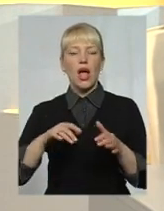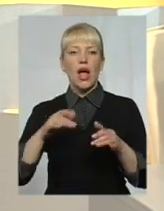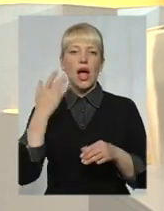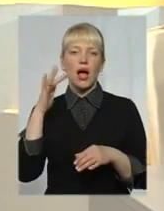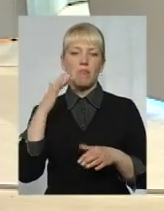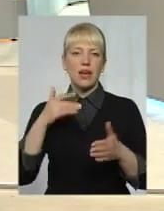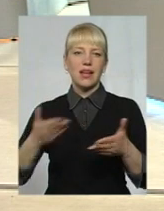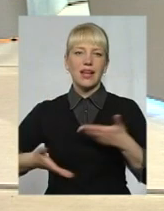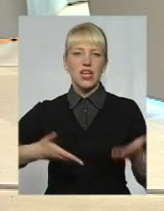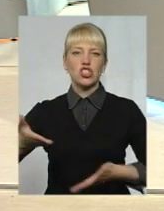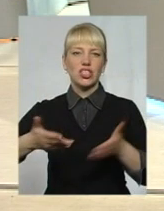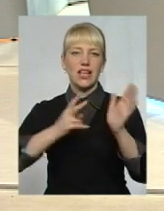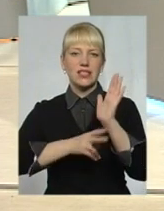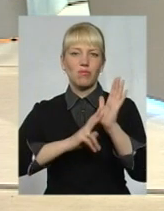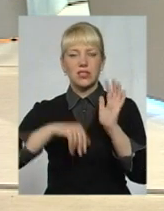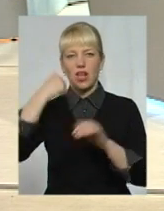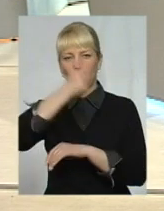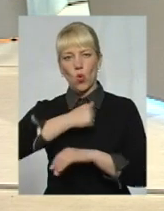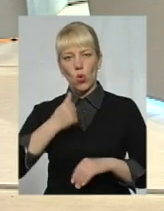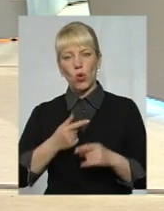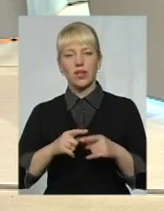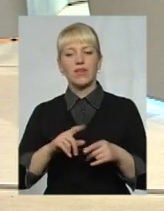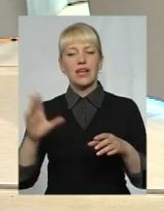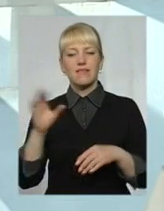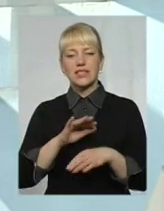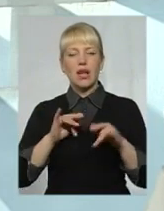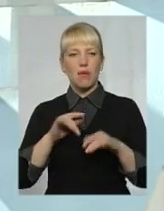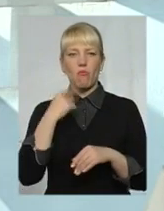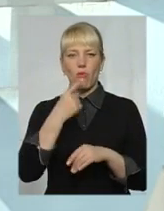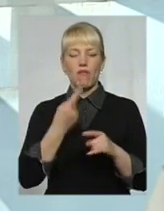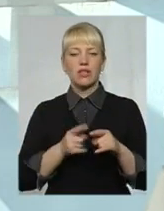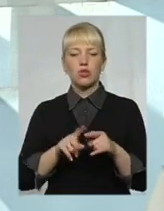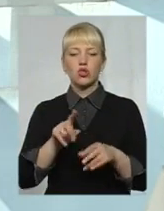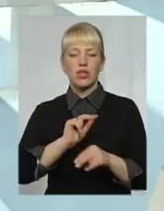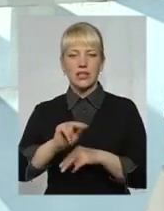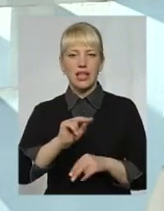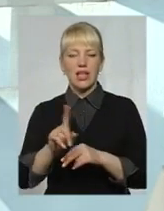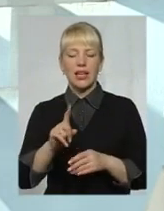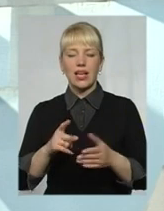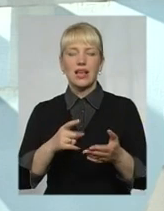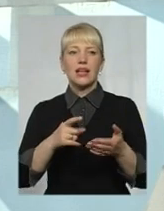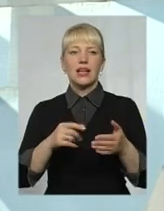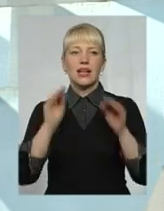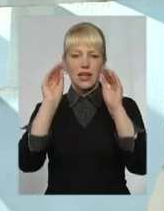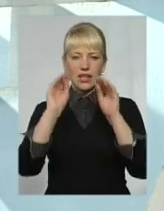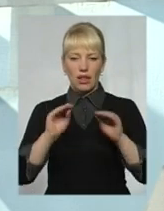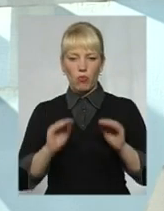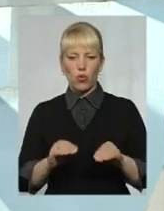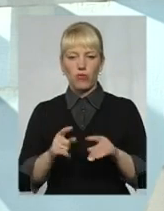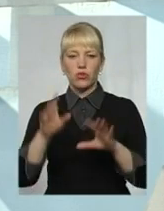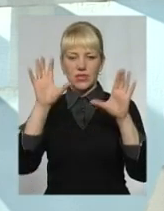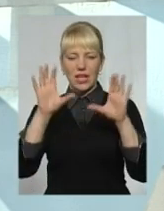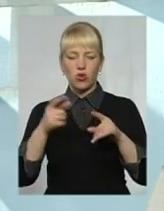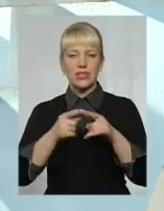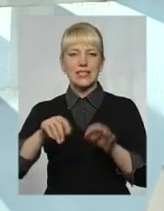років. от, вся річ у тім, що наше наставництво, яке регламентовано в законі, воно також трошечки списані ці проекти з